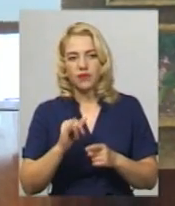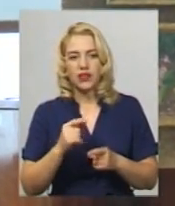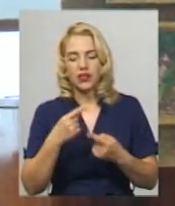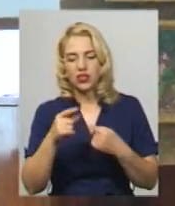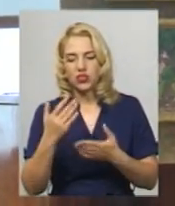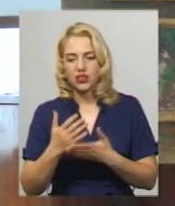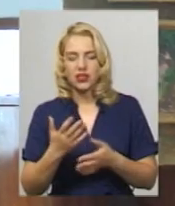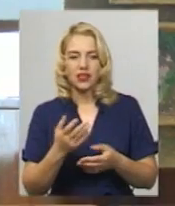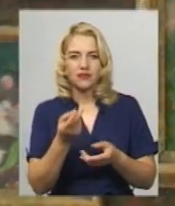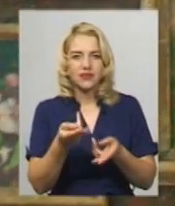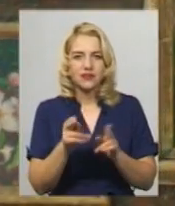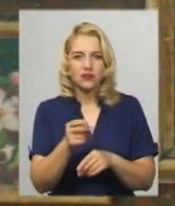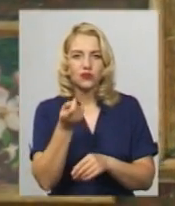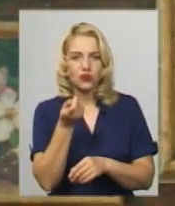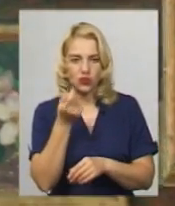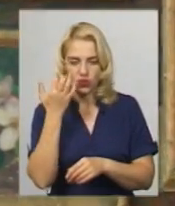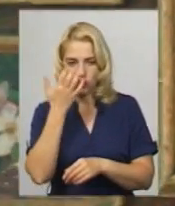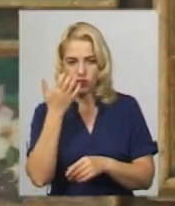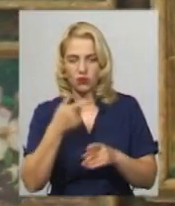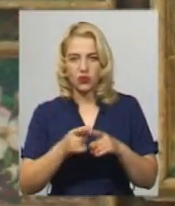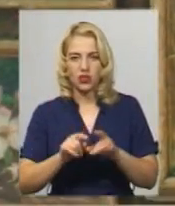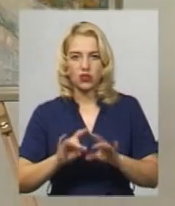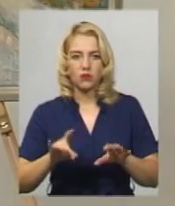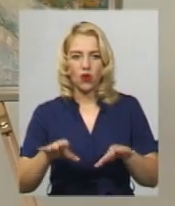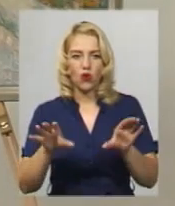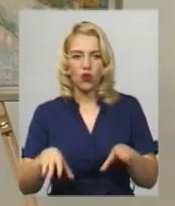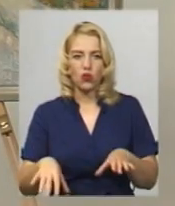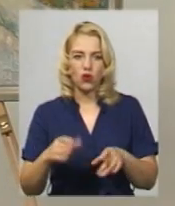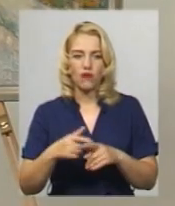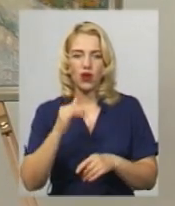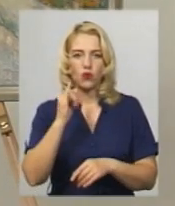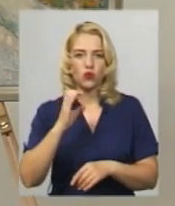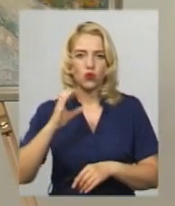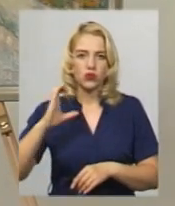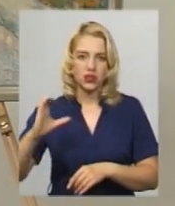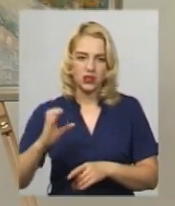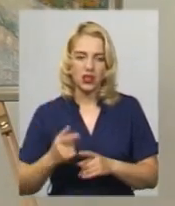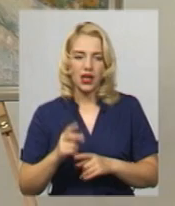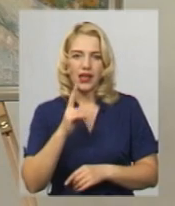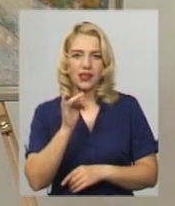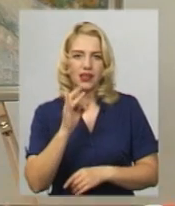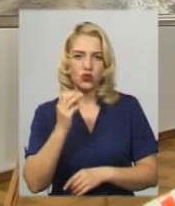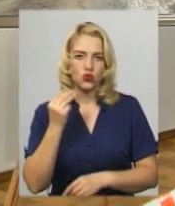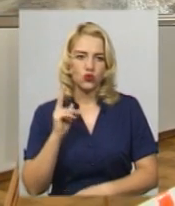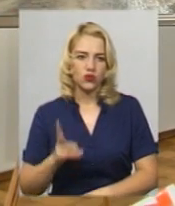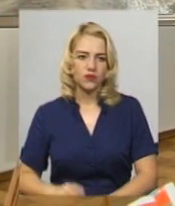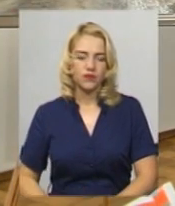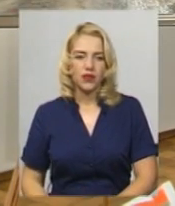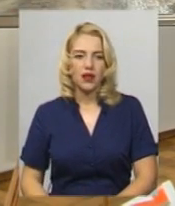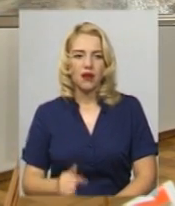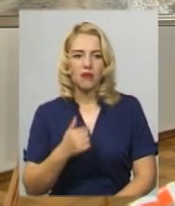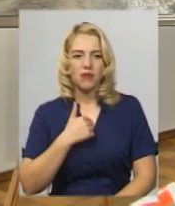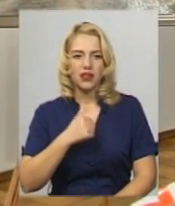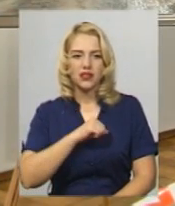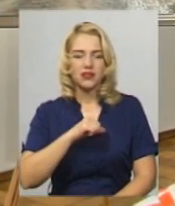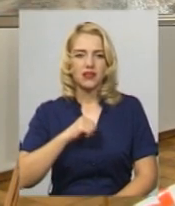різні ступені залишку зору. Про це розповіла Лариса Киріщук, голова обласної організації УТОЗ. Далі ділиться враженнями від картин. «Мені сам